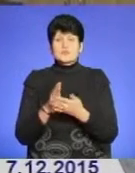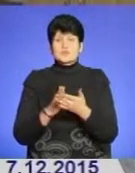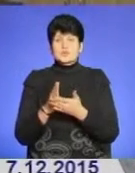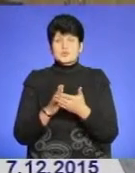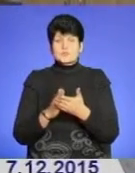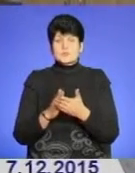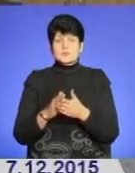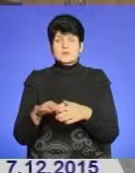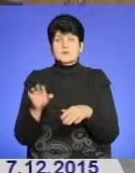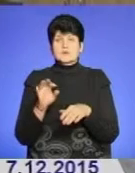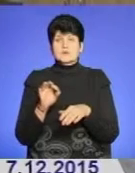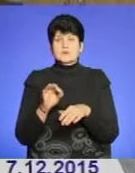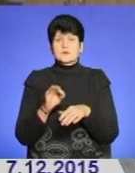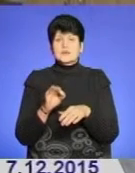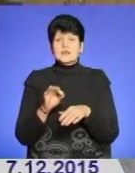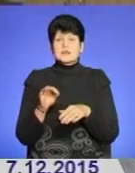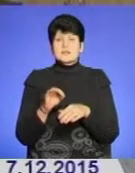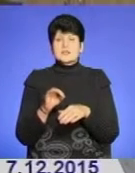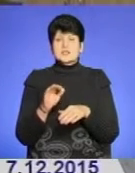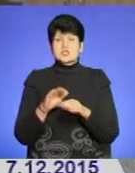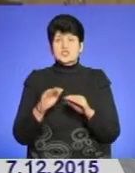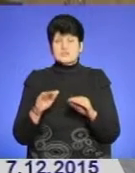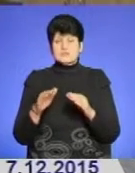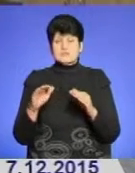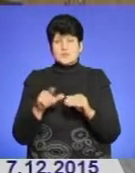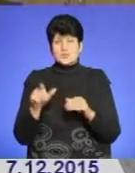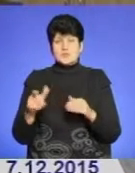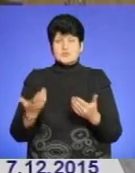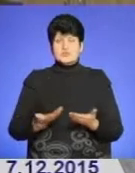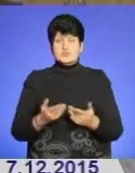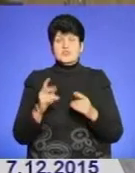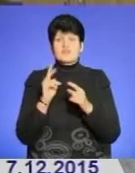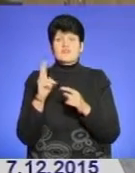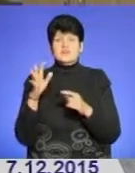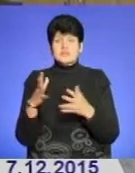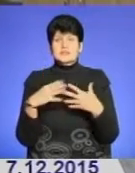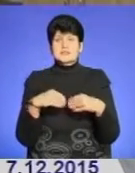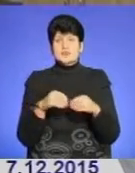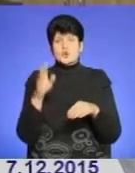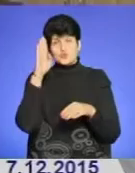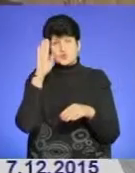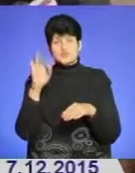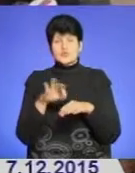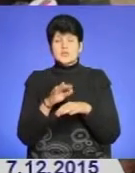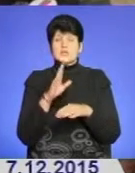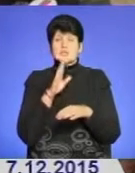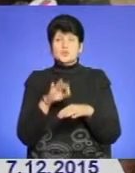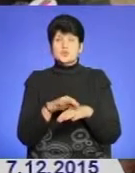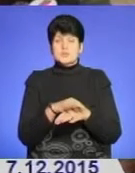госпіталізовані військовослужбовці. Жителі цієї квартири, а саме це подружжя, чоловік та дружина